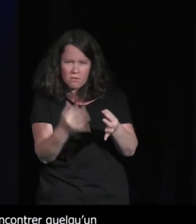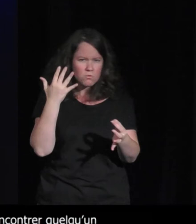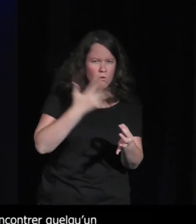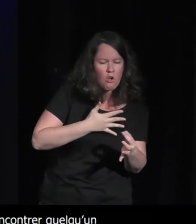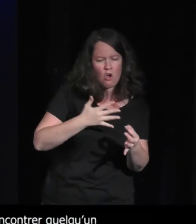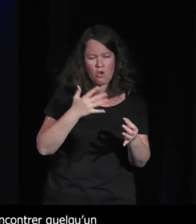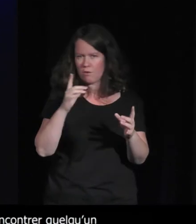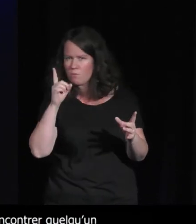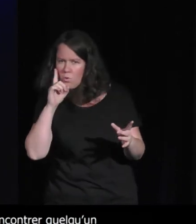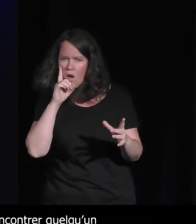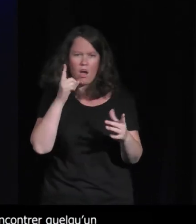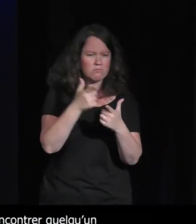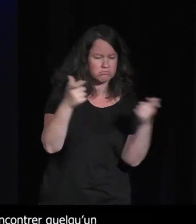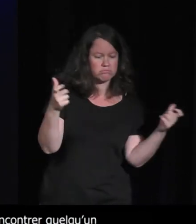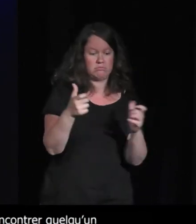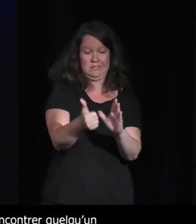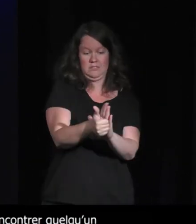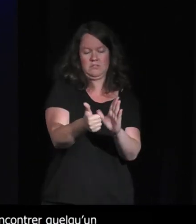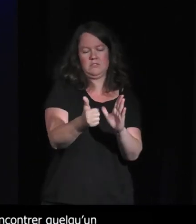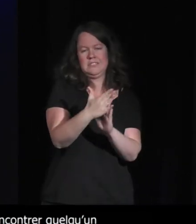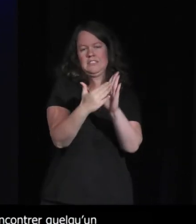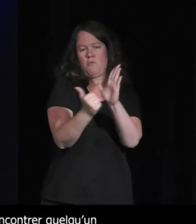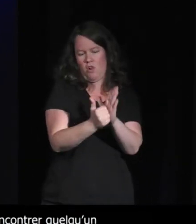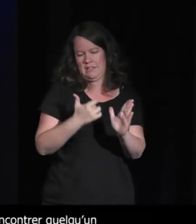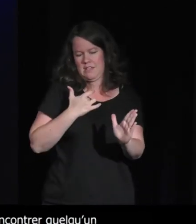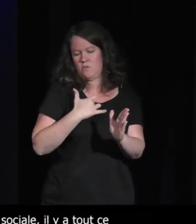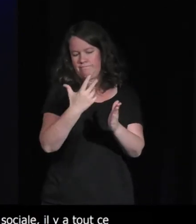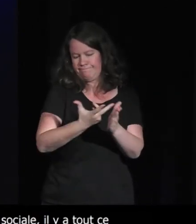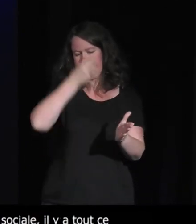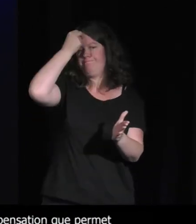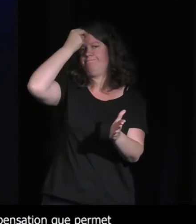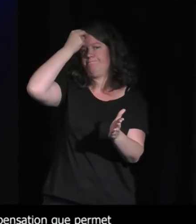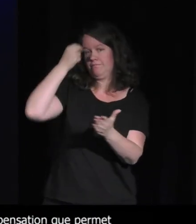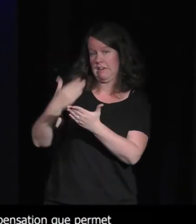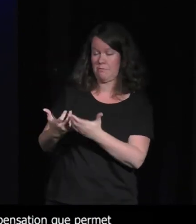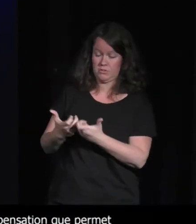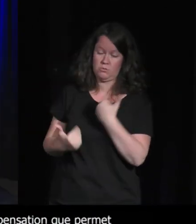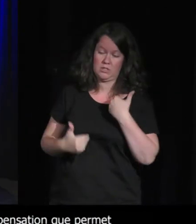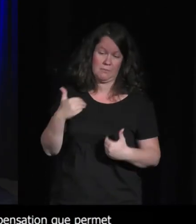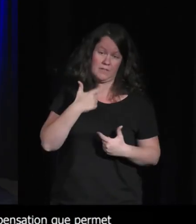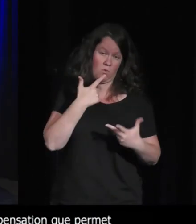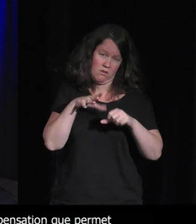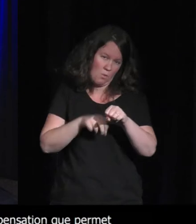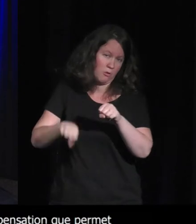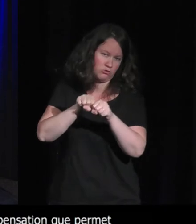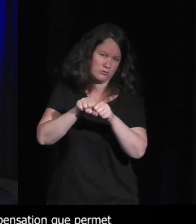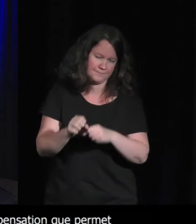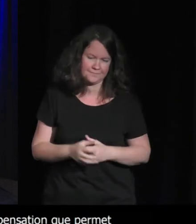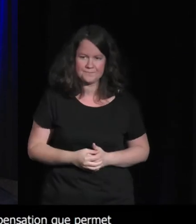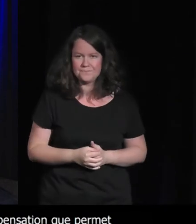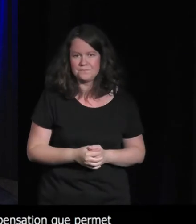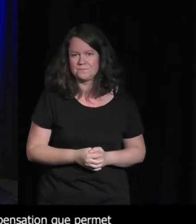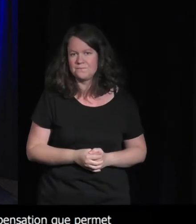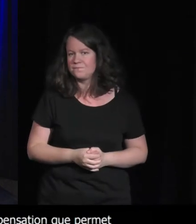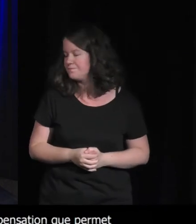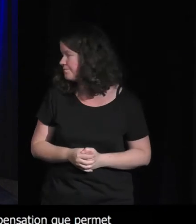comprendre les raisons de ce symbole et ici la compensation que permet l'avatar je peux rebondir sur le contrôle